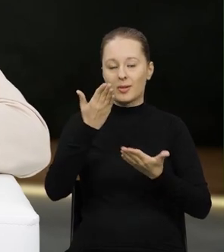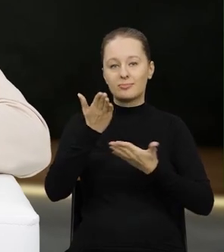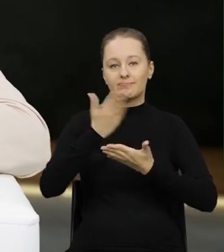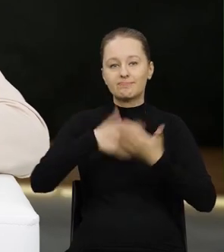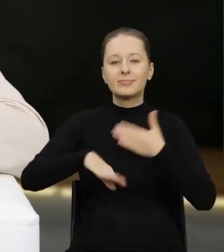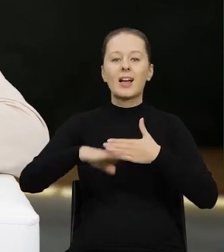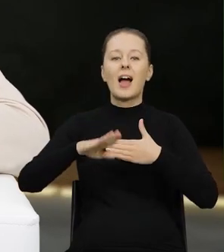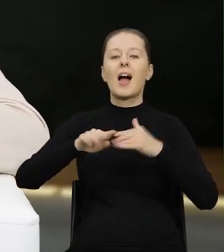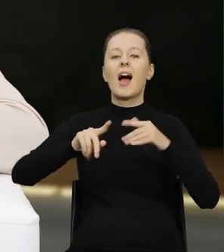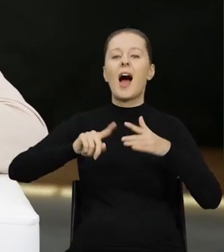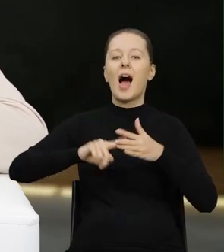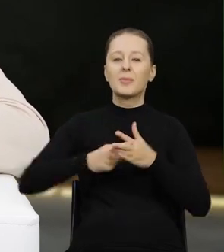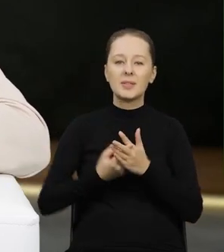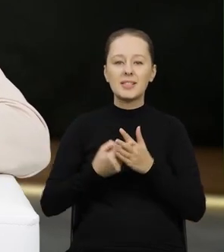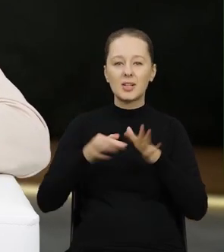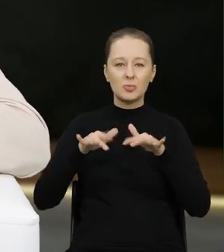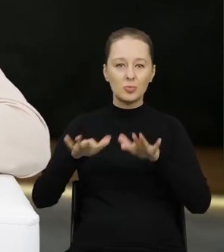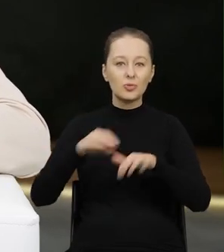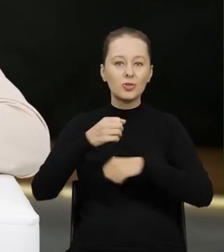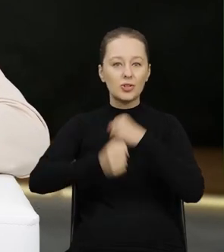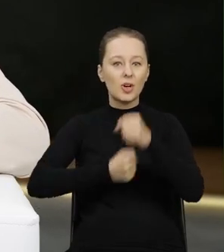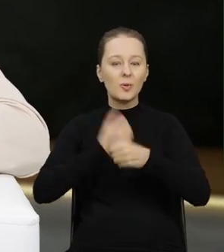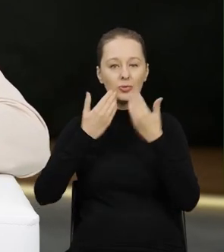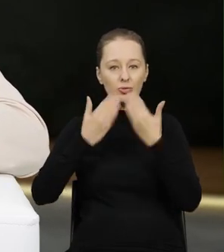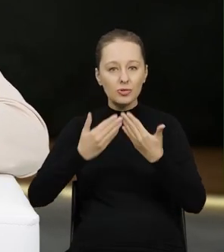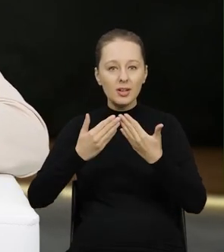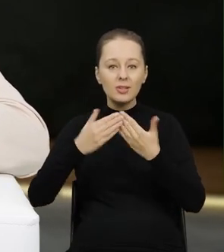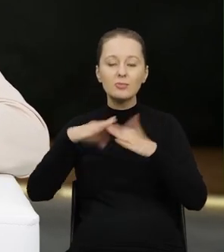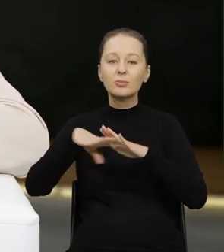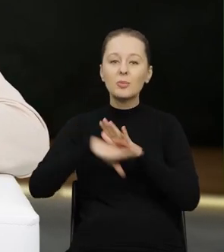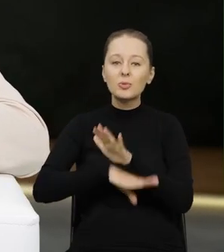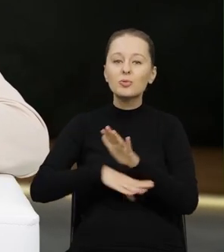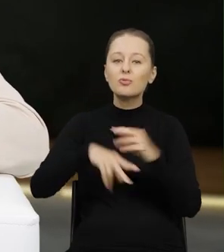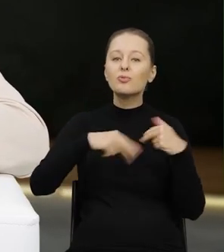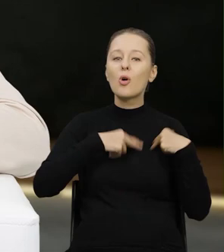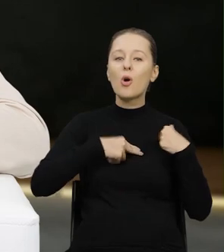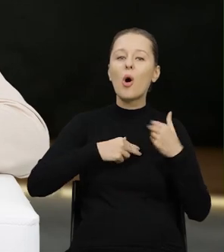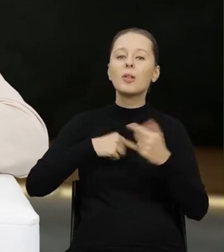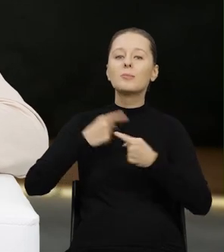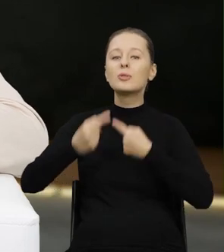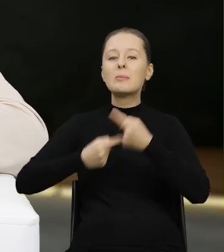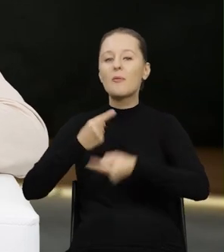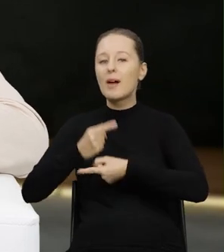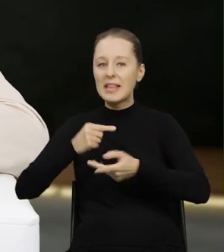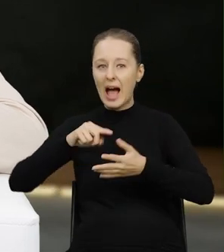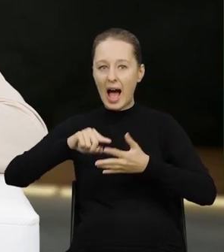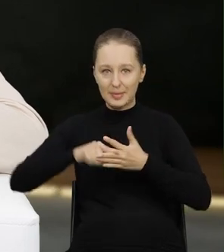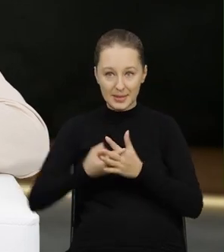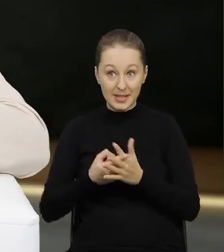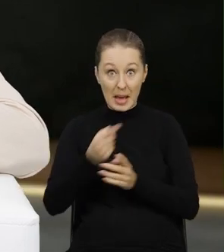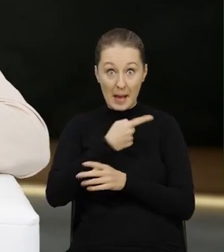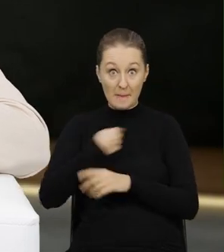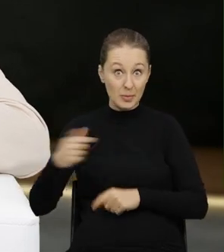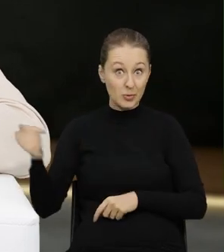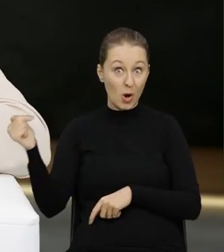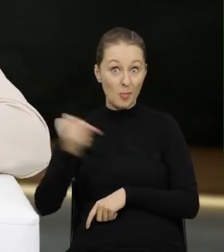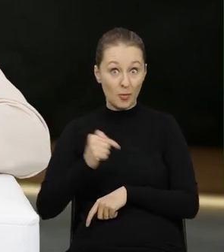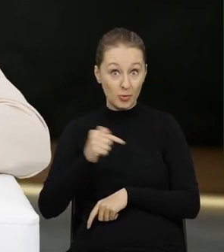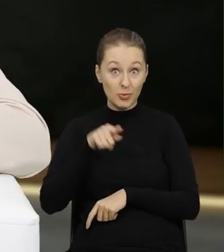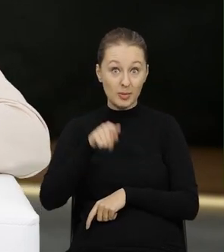jako organ administracji publicznej, działając na podstawie przepisów kodeksu postępowania administracyjnego, my zobowiązujemy taki